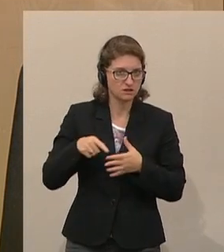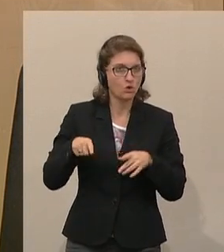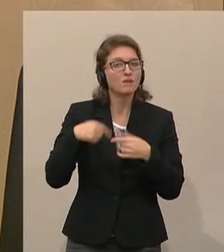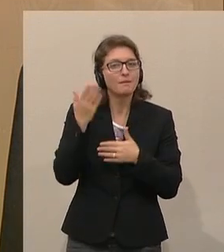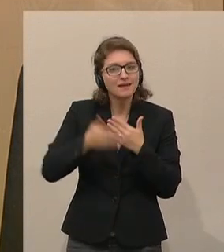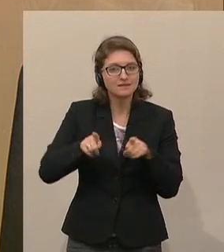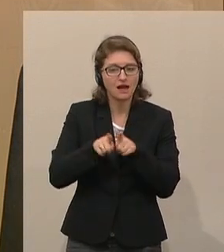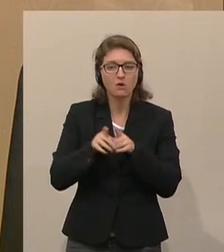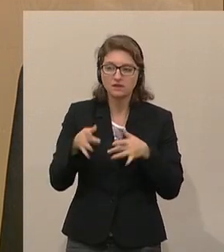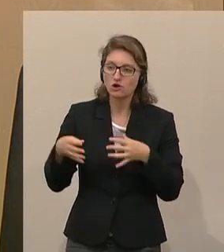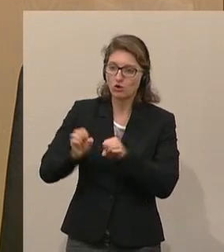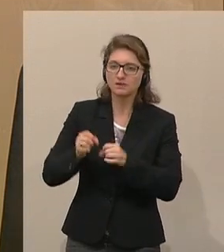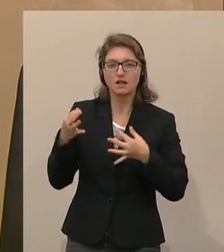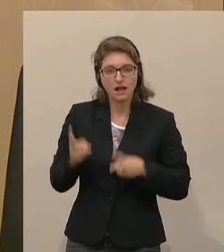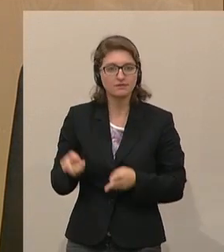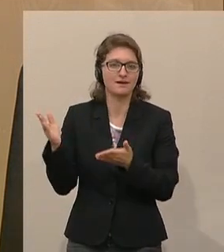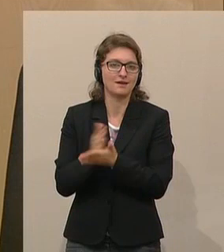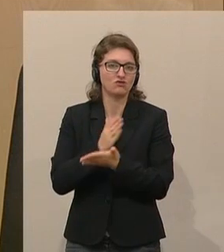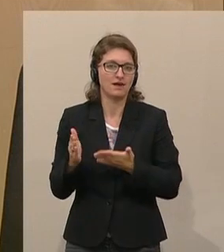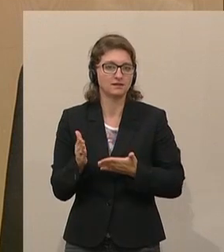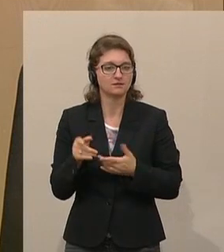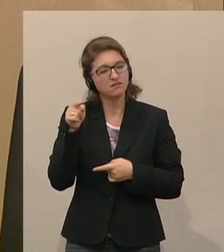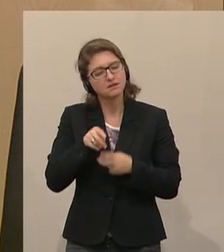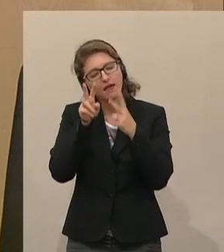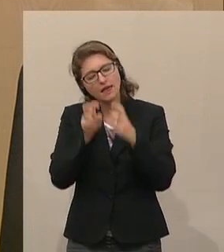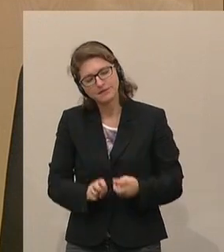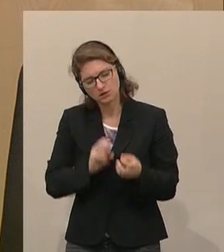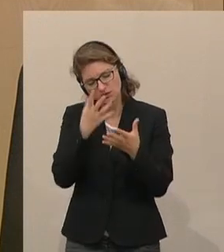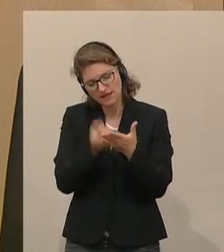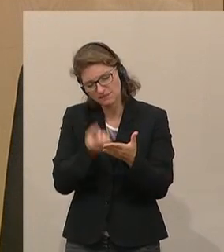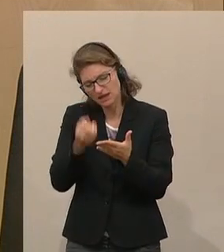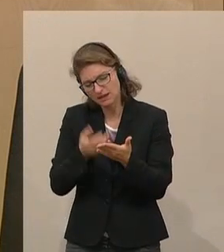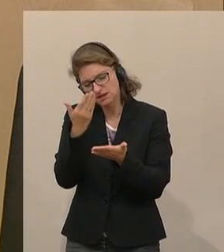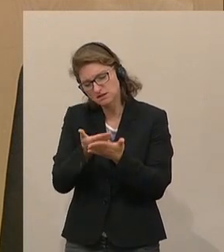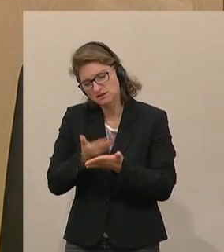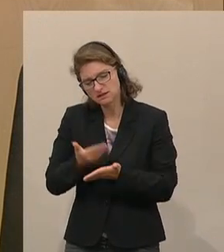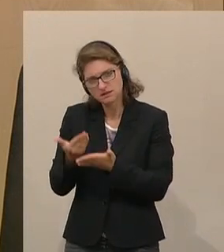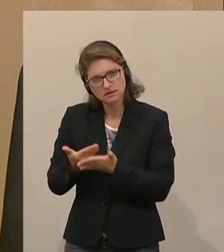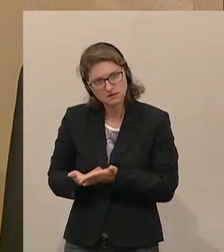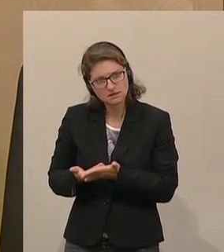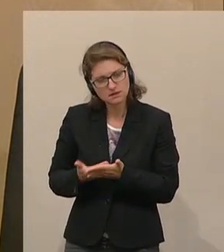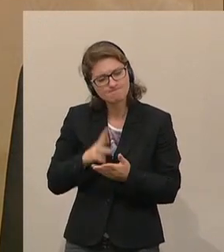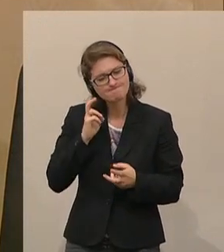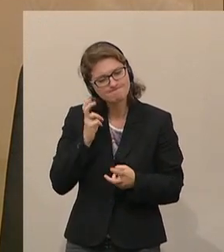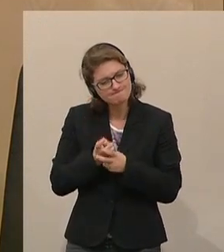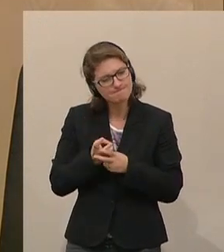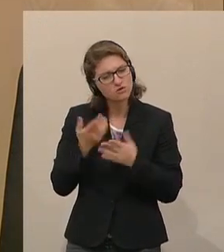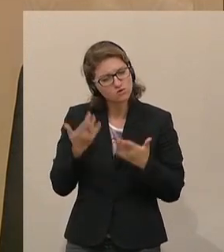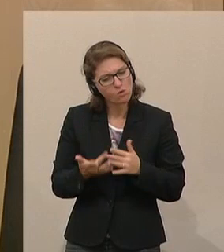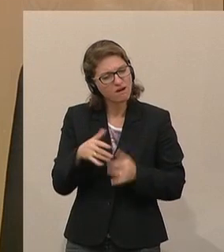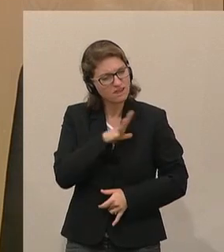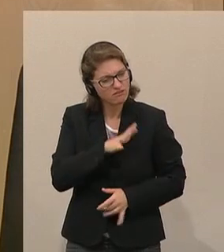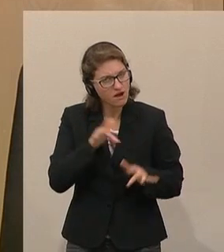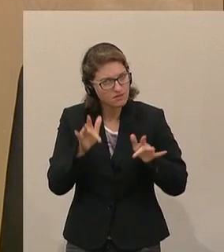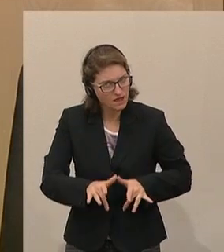Entscheidungskompetenz hat, sind die Ermittlungsergebnisse so dicht und so nachhaltig und gibt es da Gefahr in Verzug,